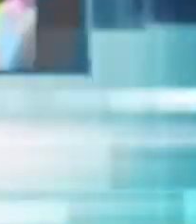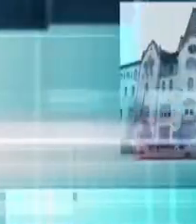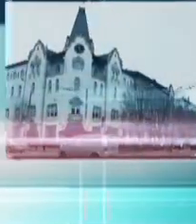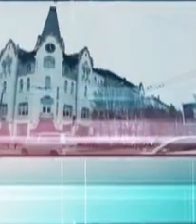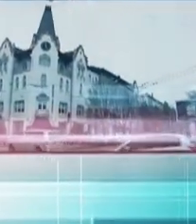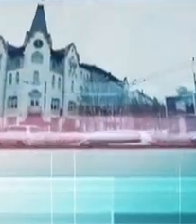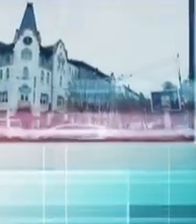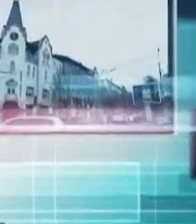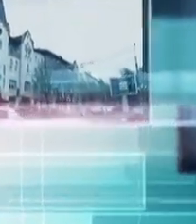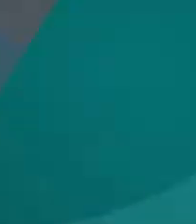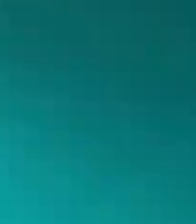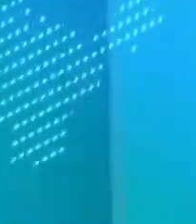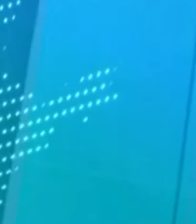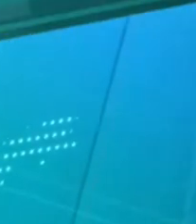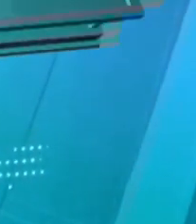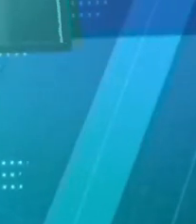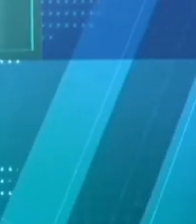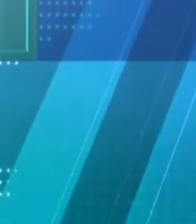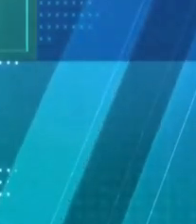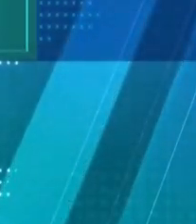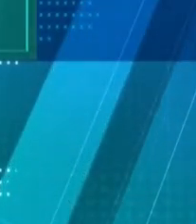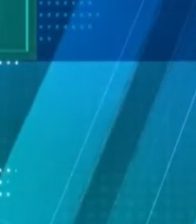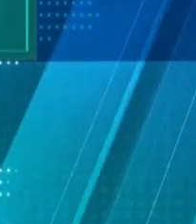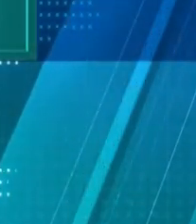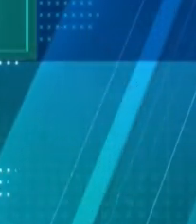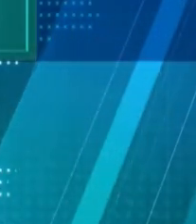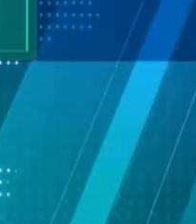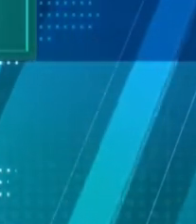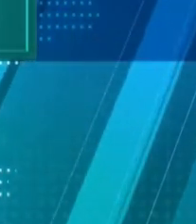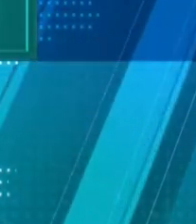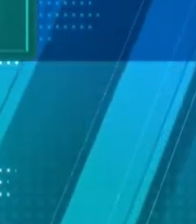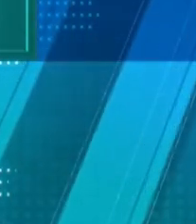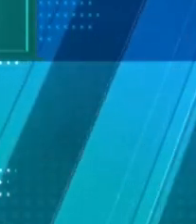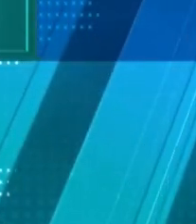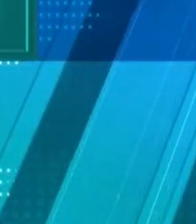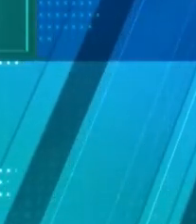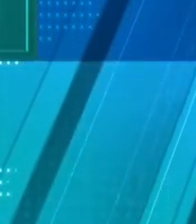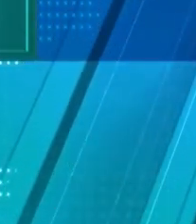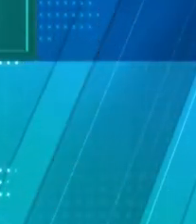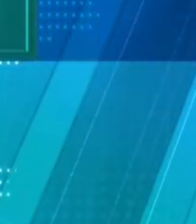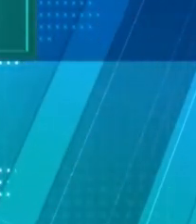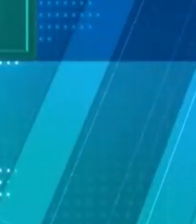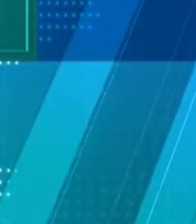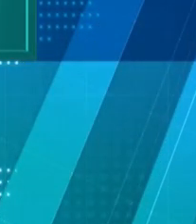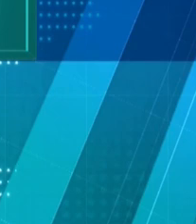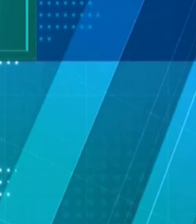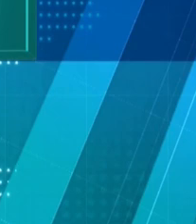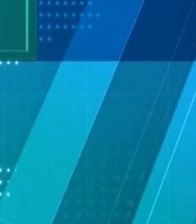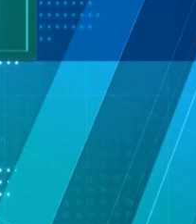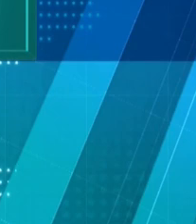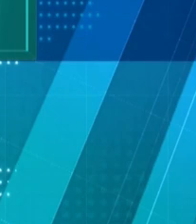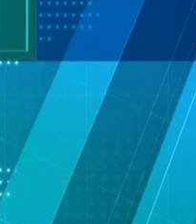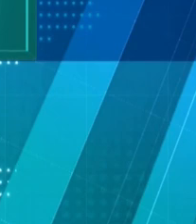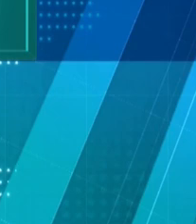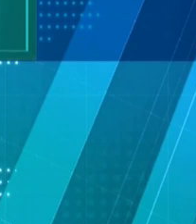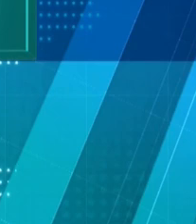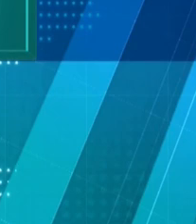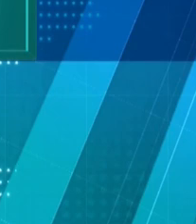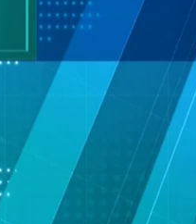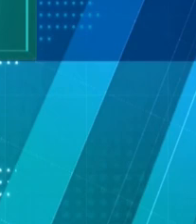перегляд!